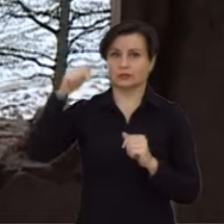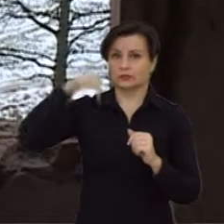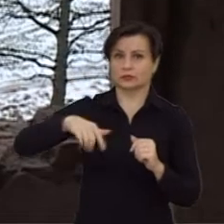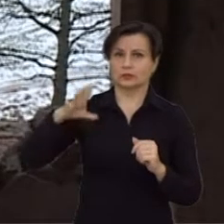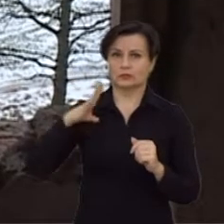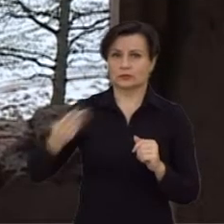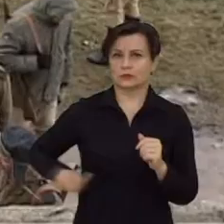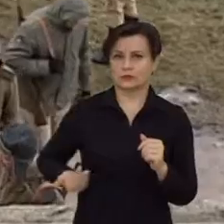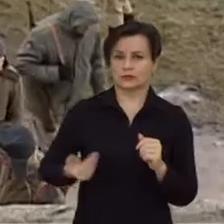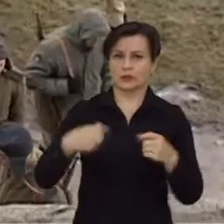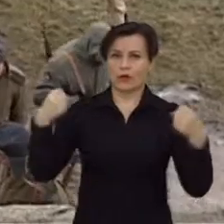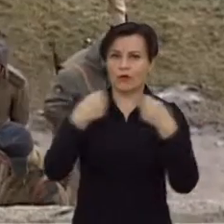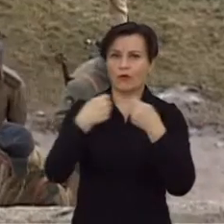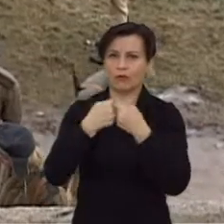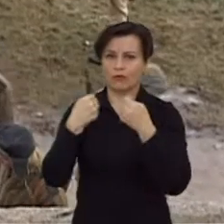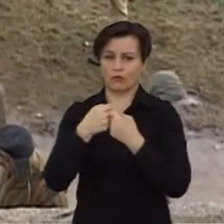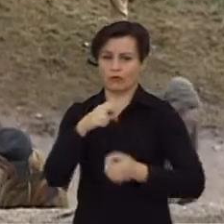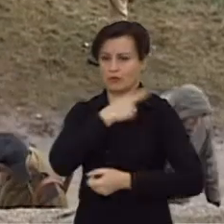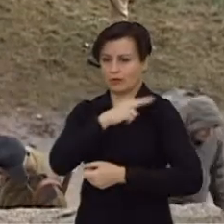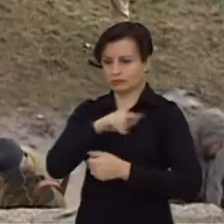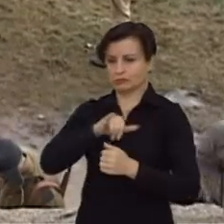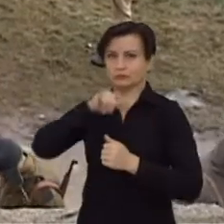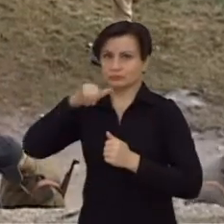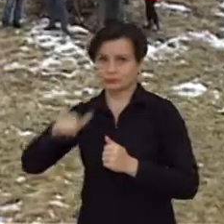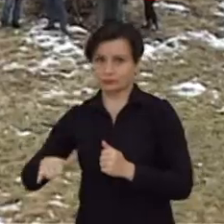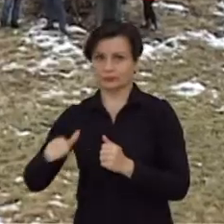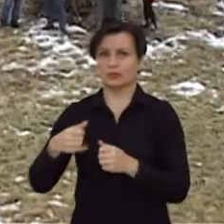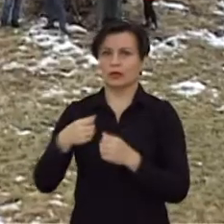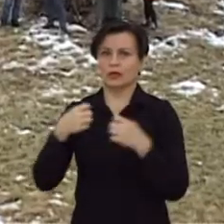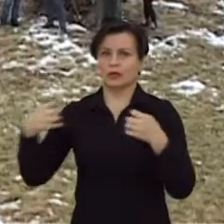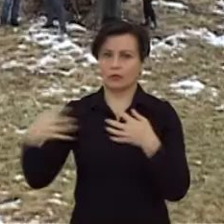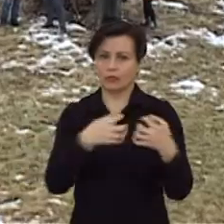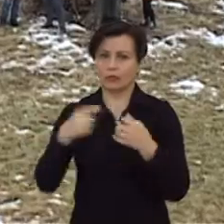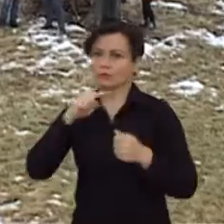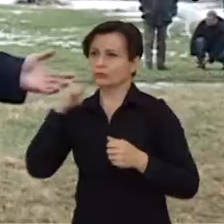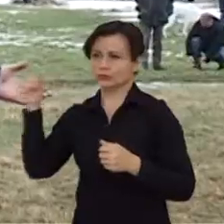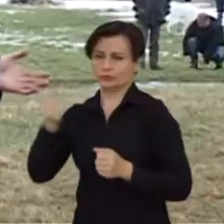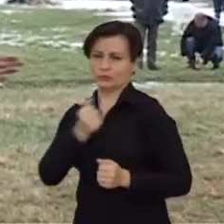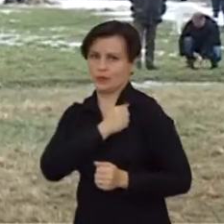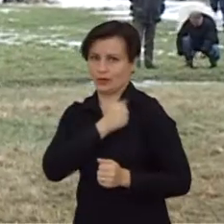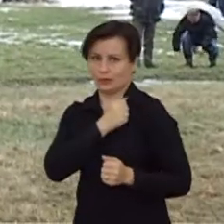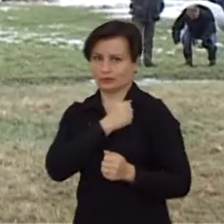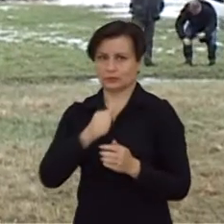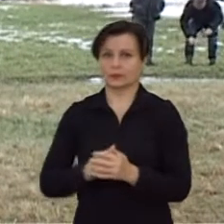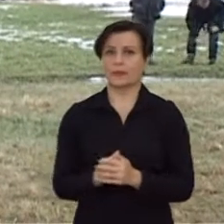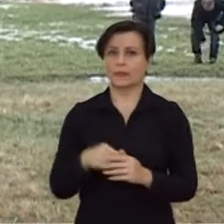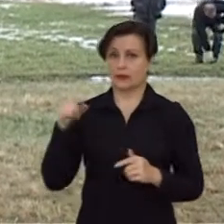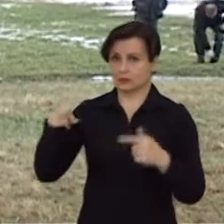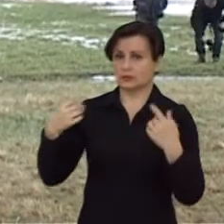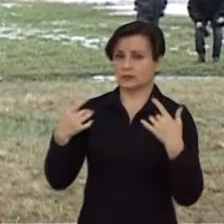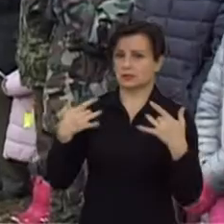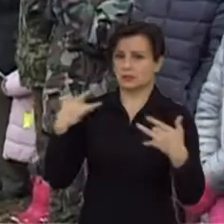įvyko krūvinas čia gyvenusių kovotojų ir pas juos atvykusių partizanų mūšis su rusų armijos mogikais, kurio